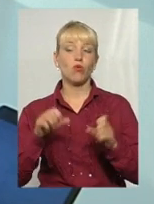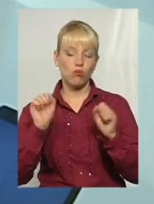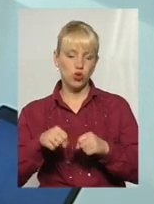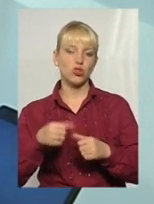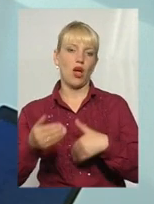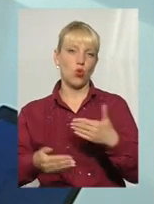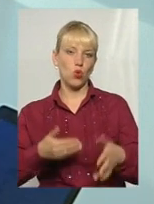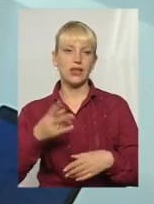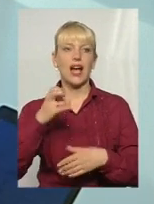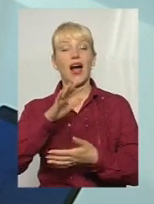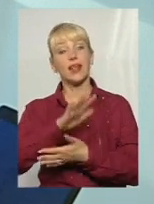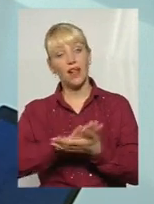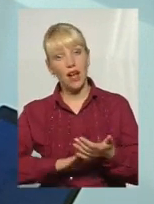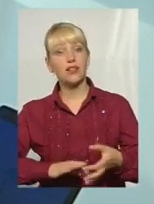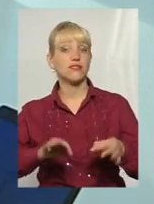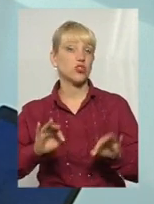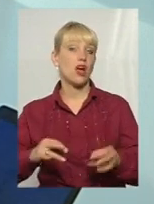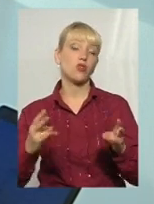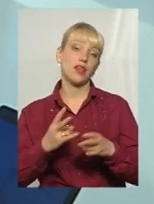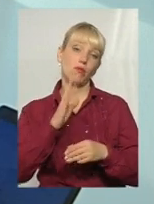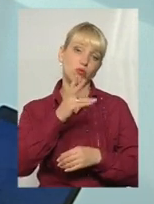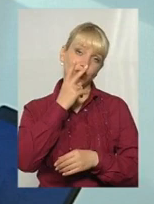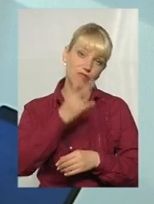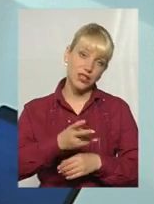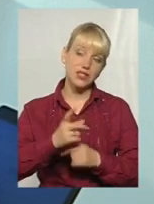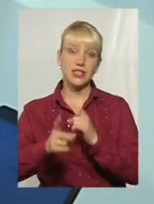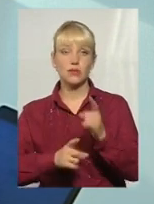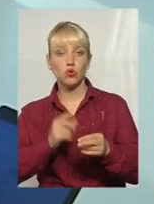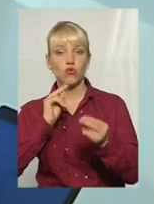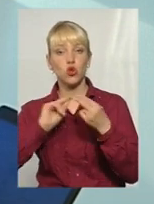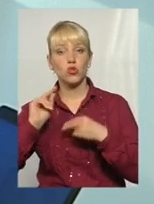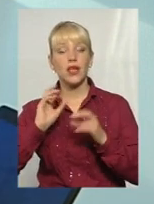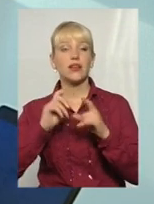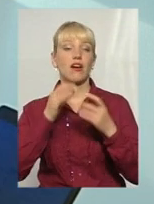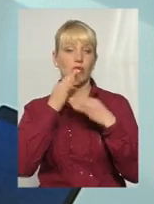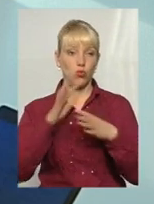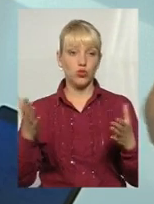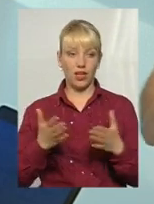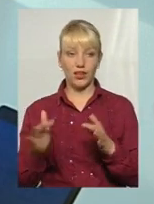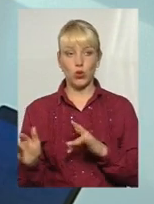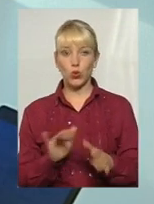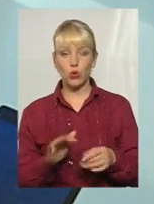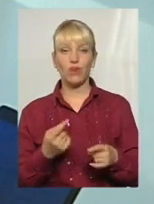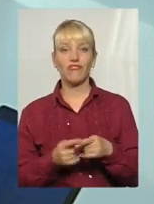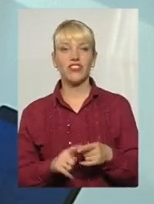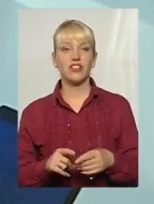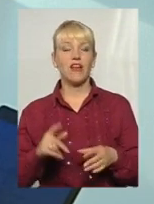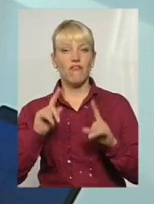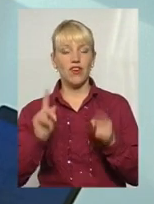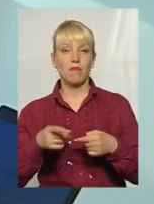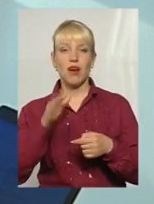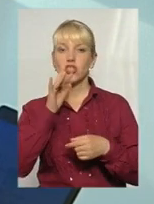можна. Ну, а далі, звичайно, потрібно буде дивитися, змінювати, удосконалювати, як і будь-який рух, він вимагає час